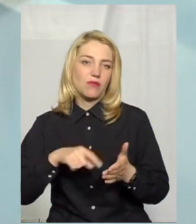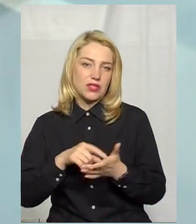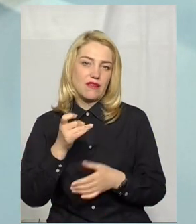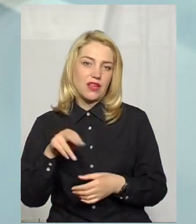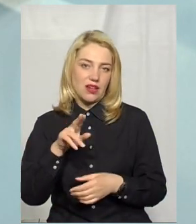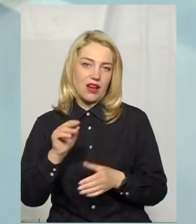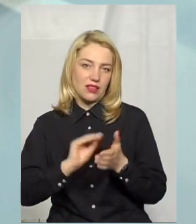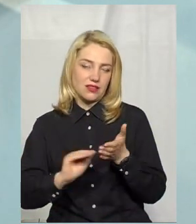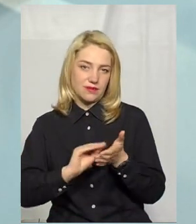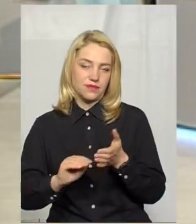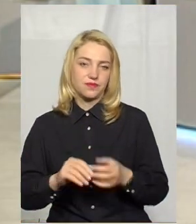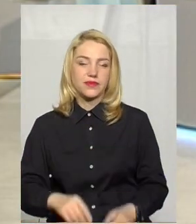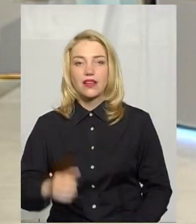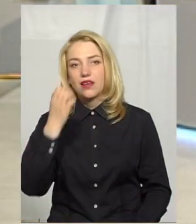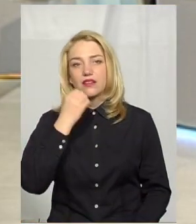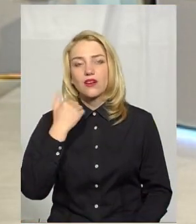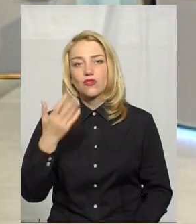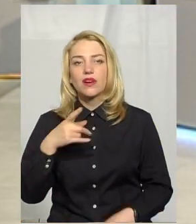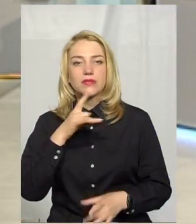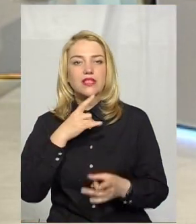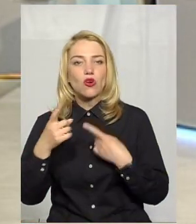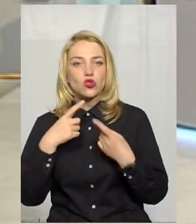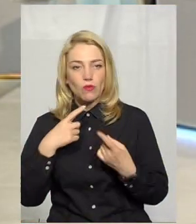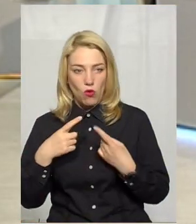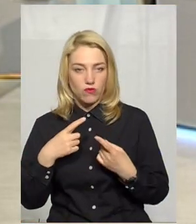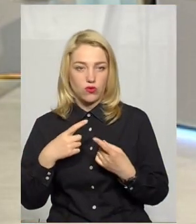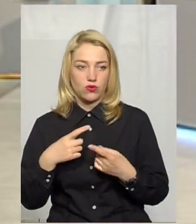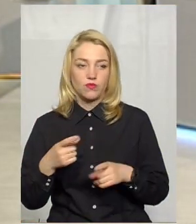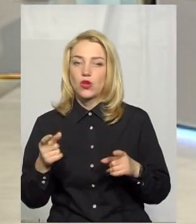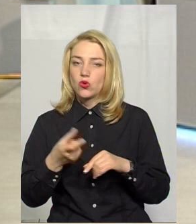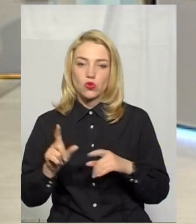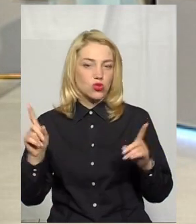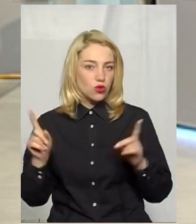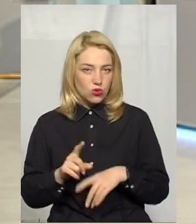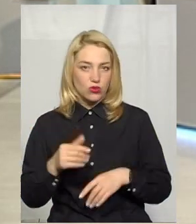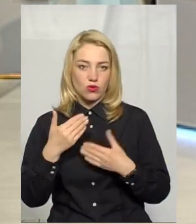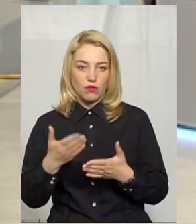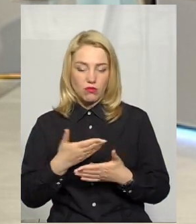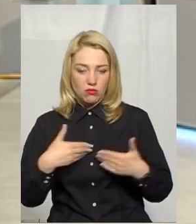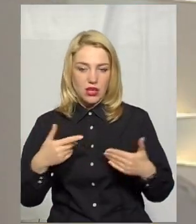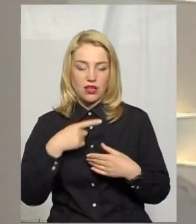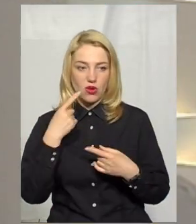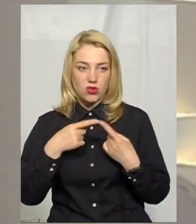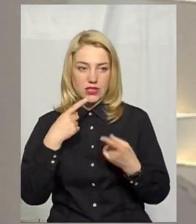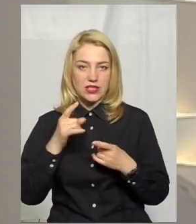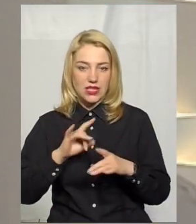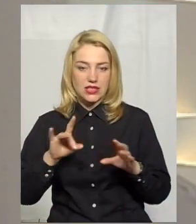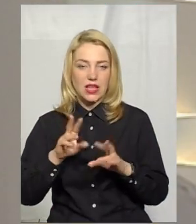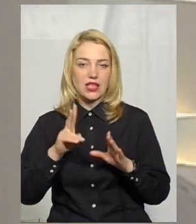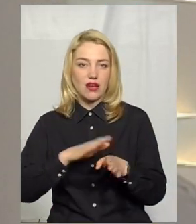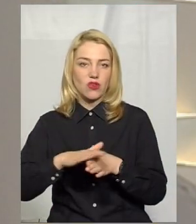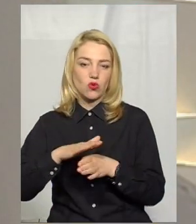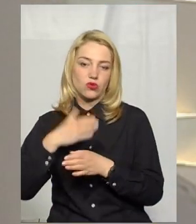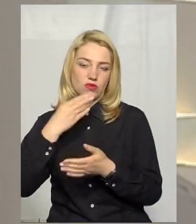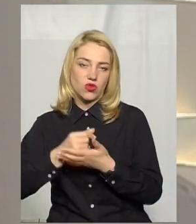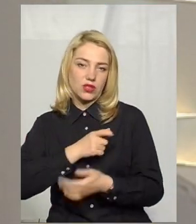Добре Дякую вам за розмову Дуже коротко ми розказали Як виконують